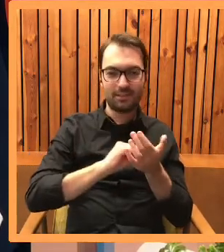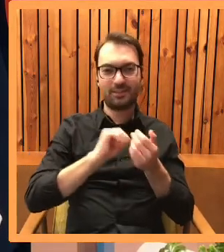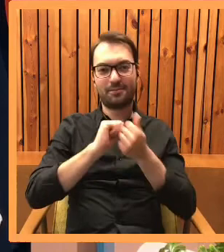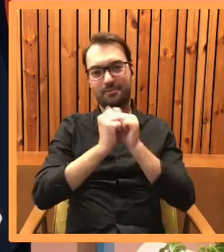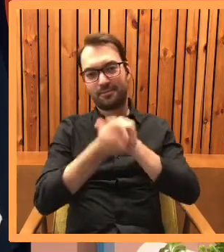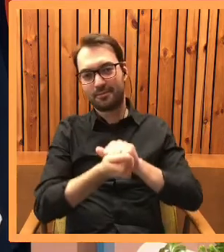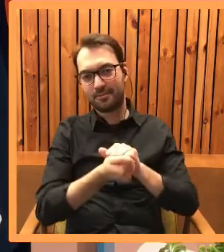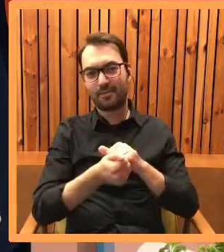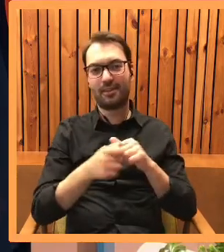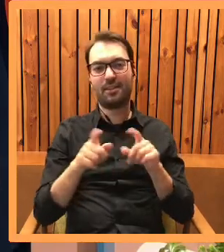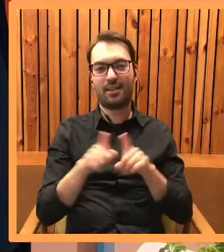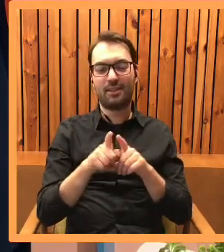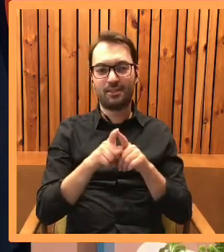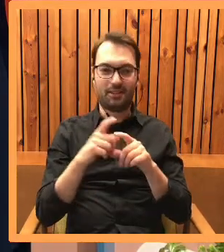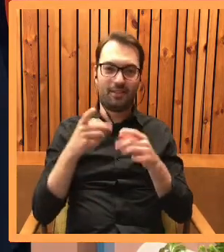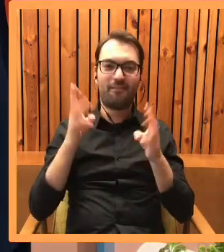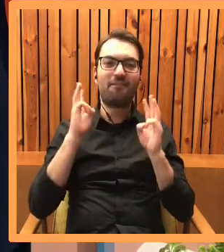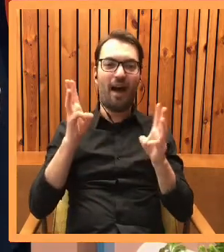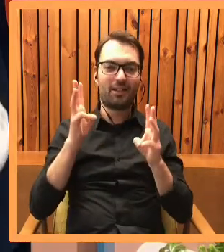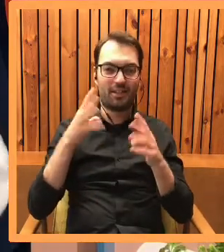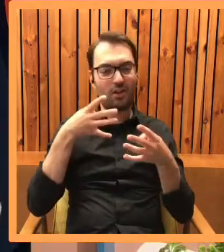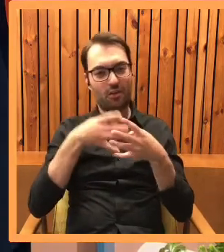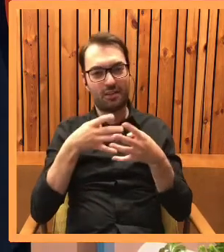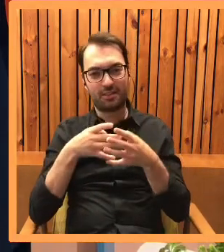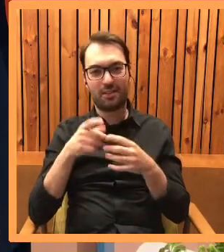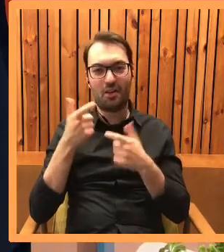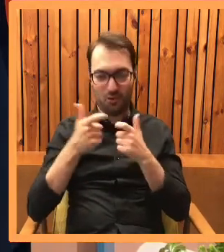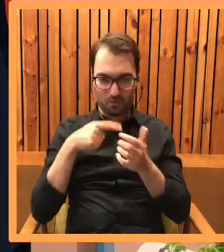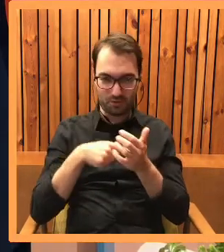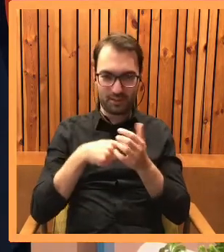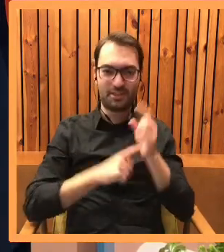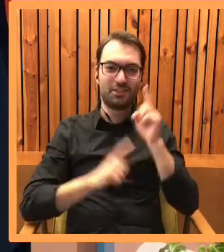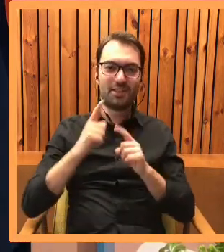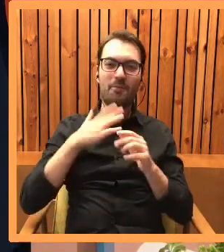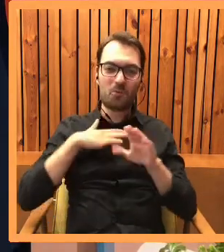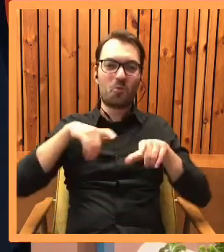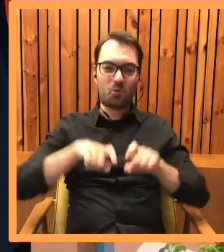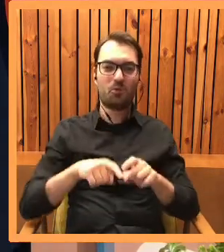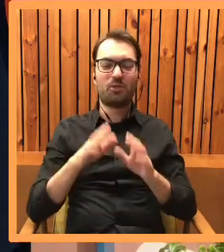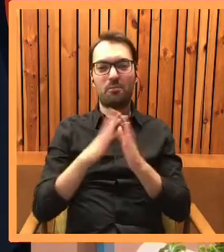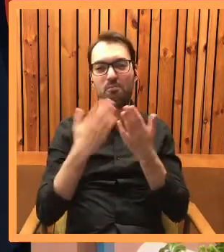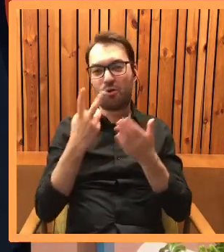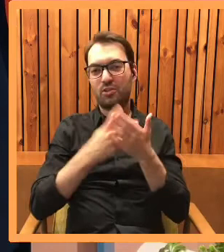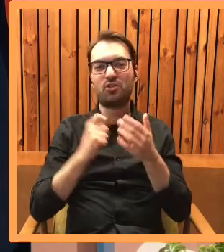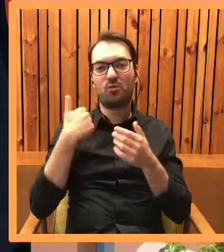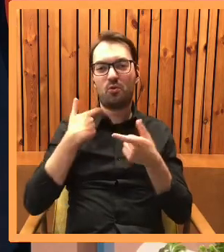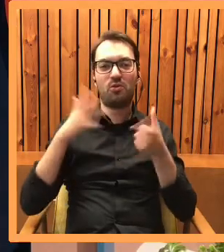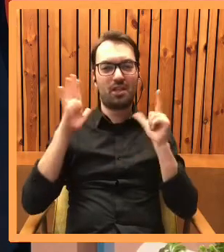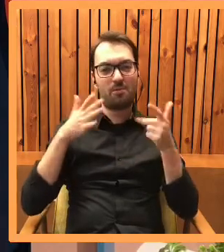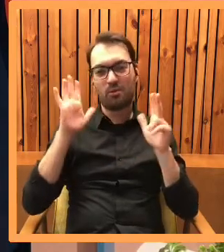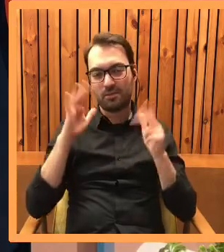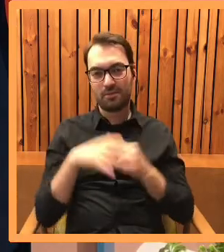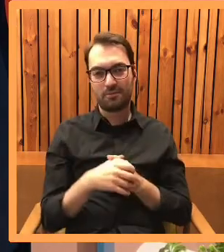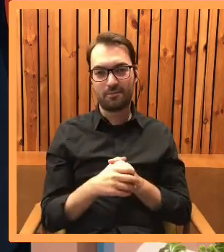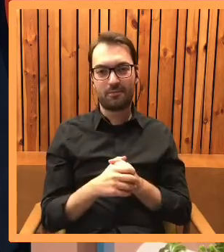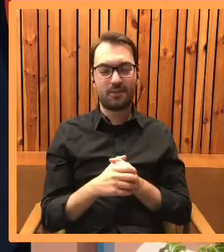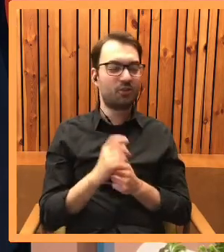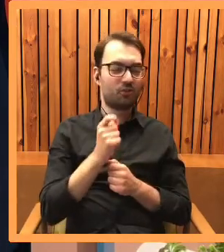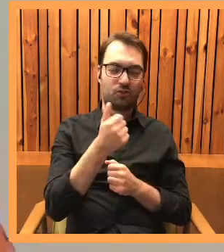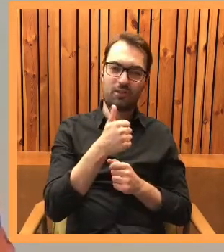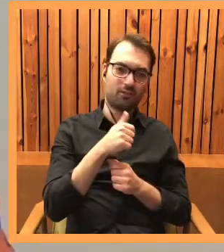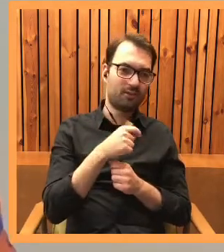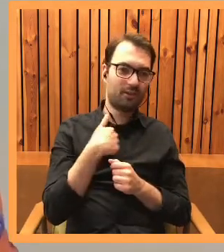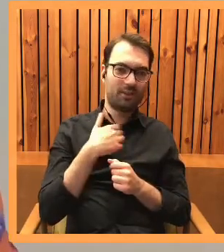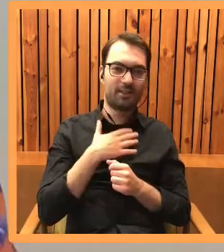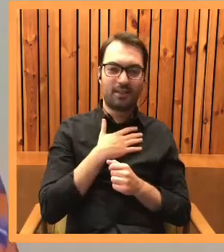emocjonalnie, a z drugiej też czysto warsztatowo. Zdarzają ci się takie eksperymenty, kiedy wracasz do tego, co było na przykład 7 lat temu? Bardzo rzadko,